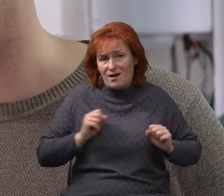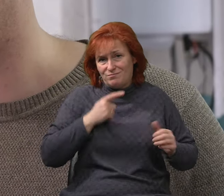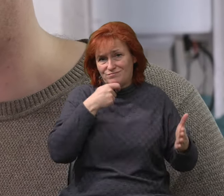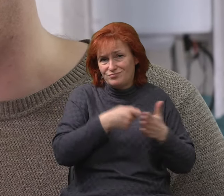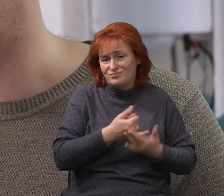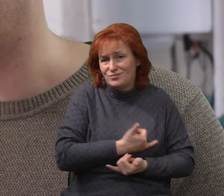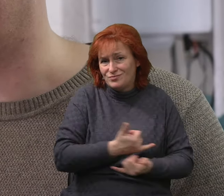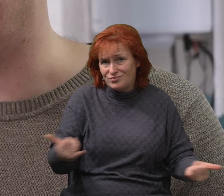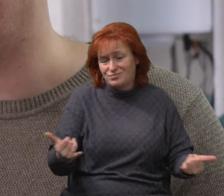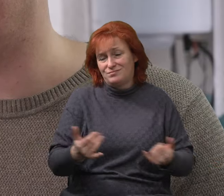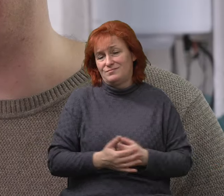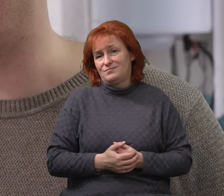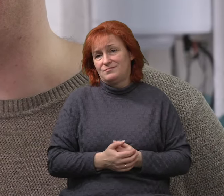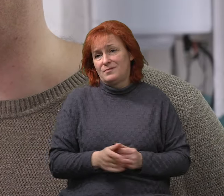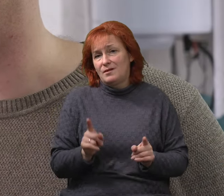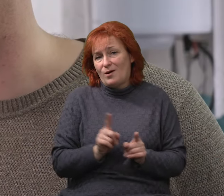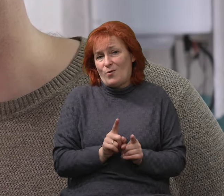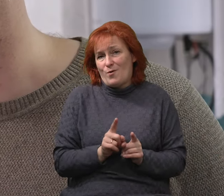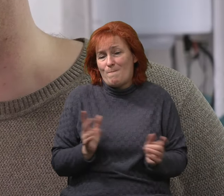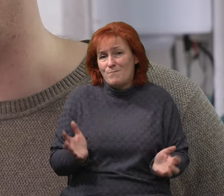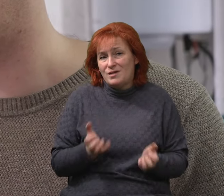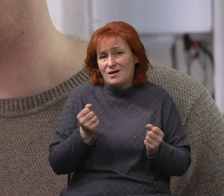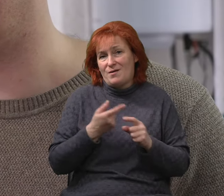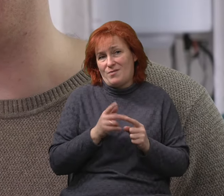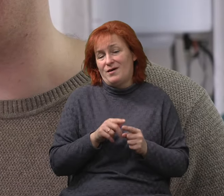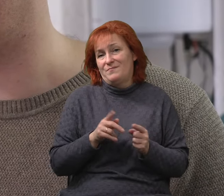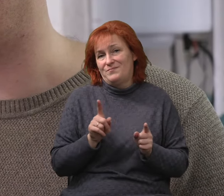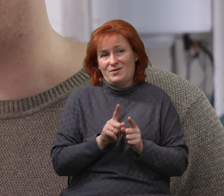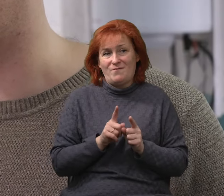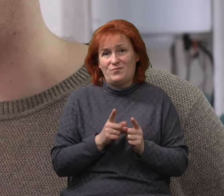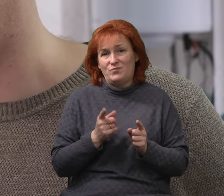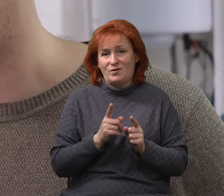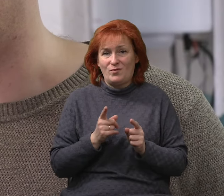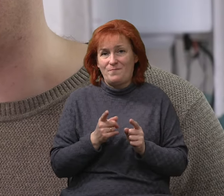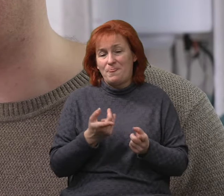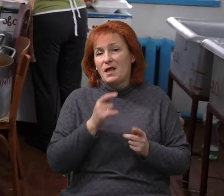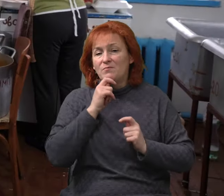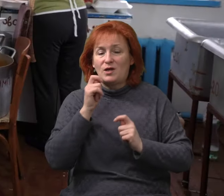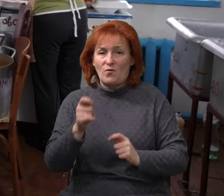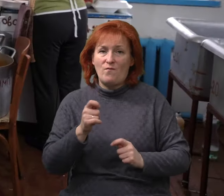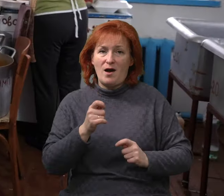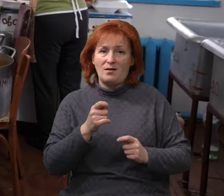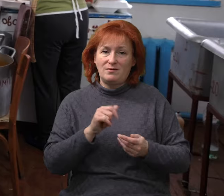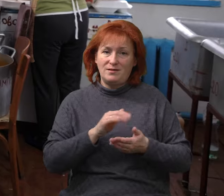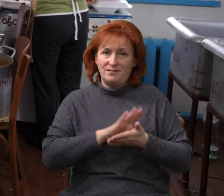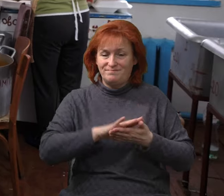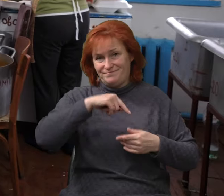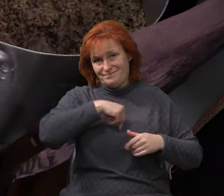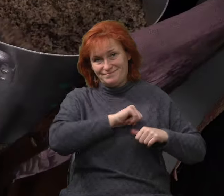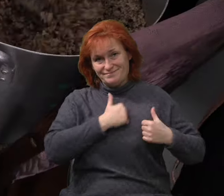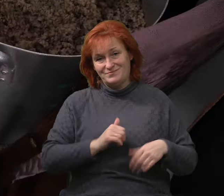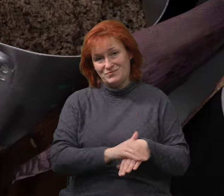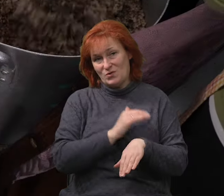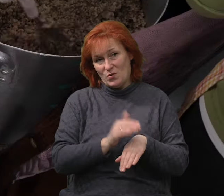забезпечувати їх такою підтримкою і дарувати їм частинку нашого тепла через їжу. Кожного дня готують